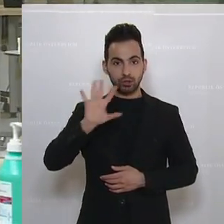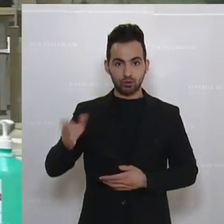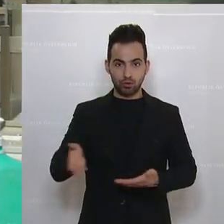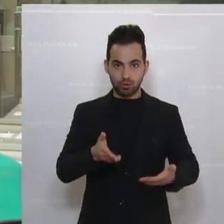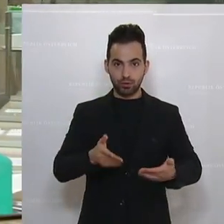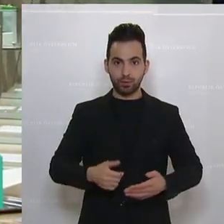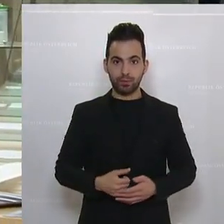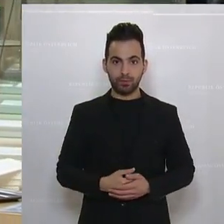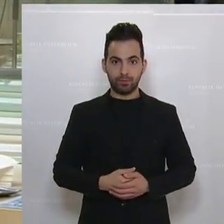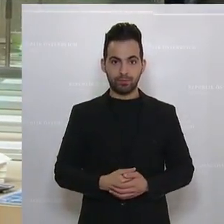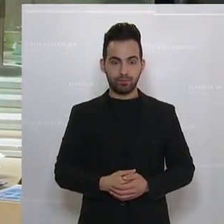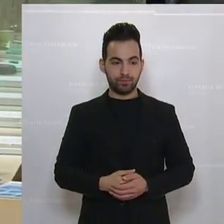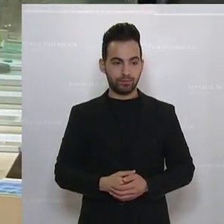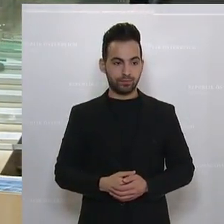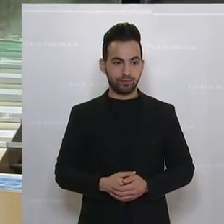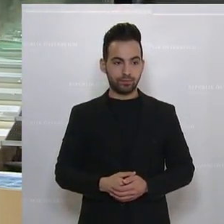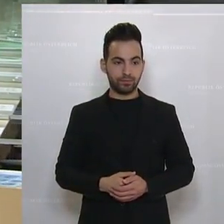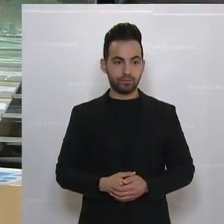überproportional belastet, wie zum Beispiel Österreich. он Update und Die EU